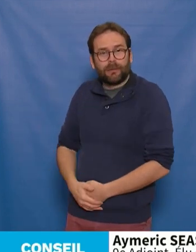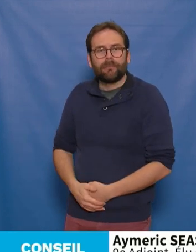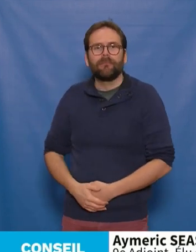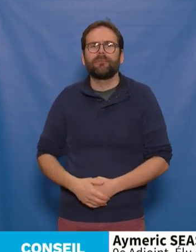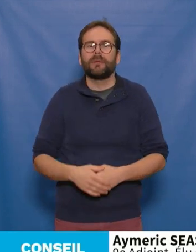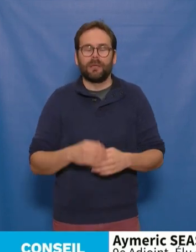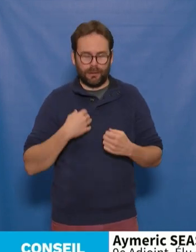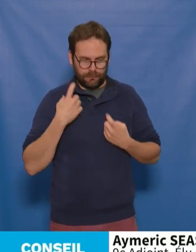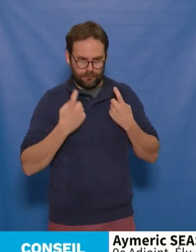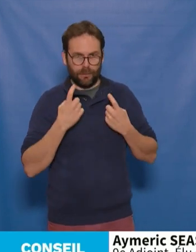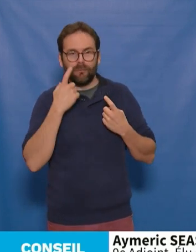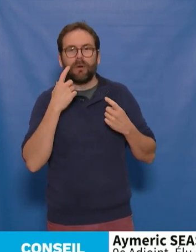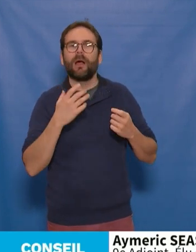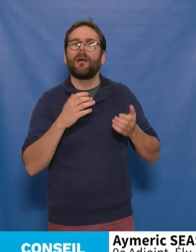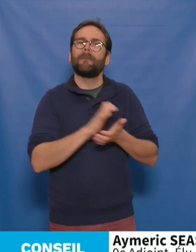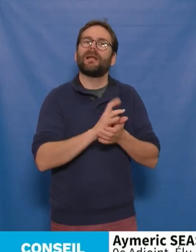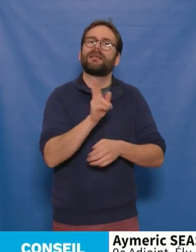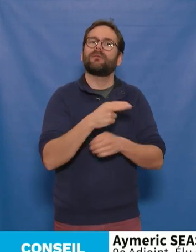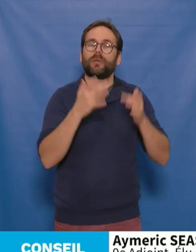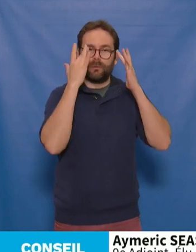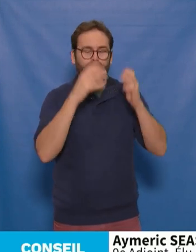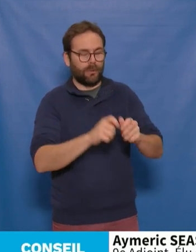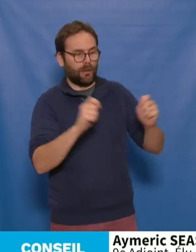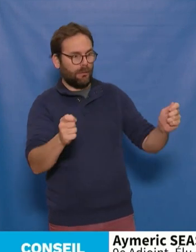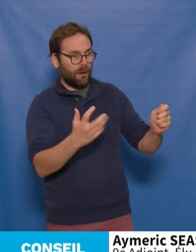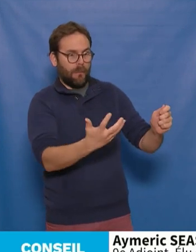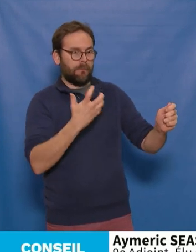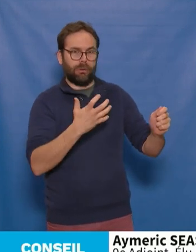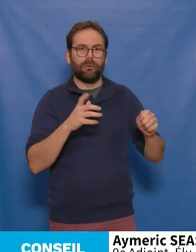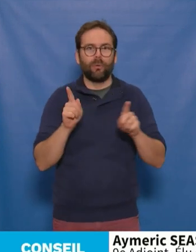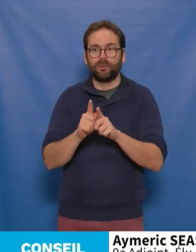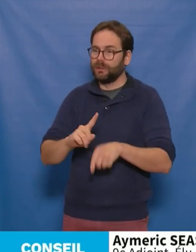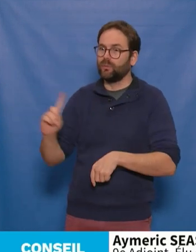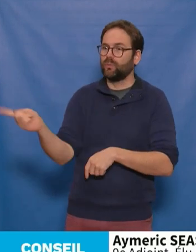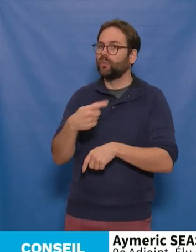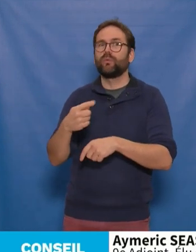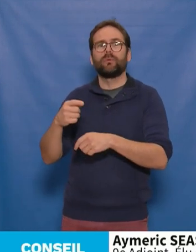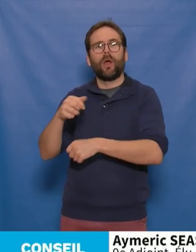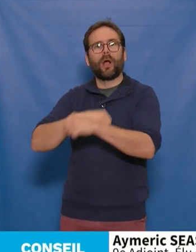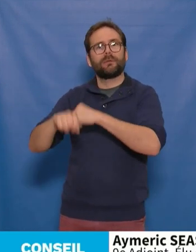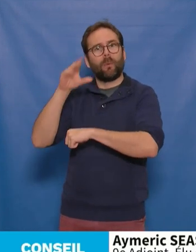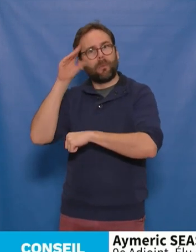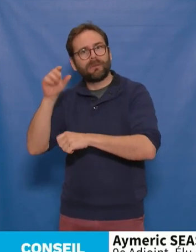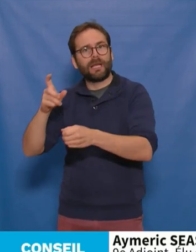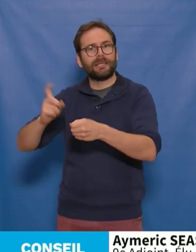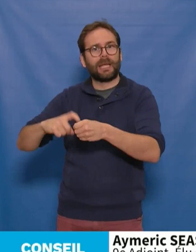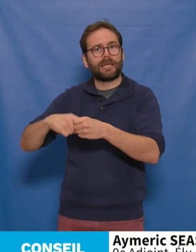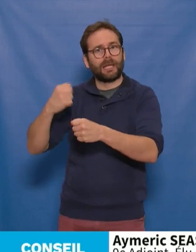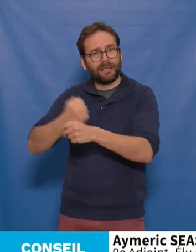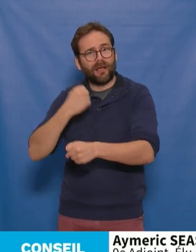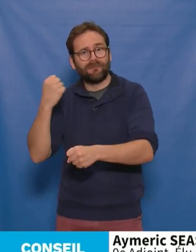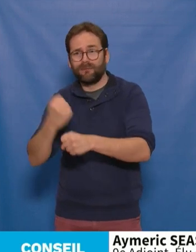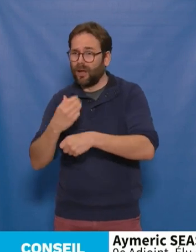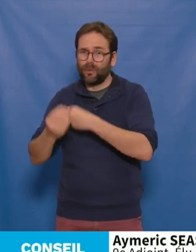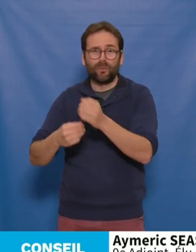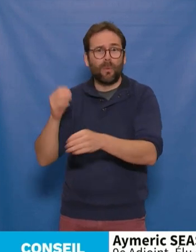titres de la presse nationale culturelle. Elle est partagée unanimement par les organisations professionnelles et les syndicats de travailleurs comme